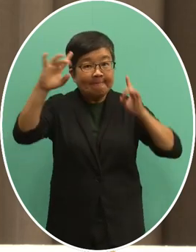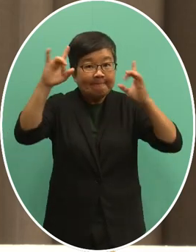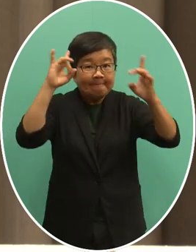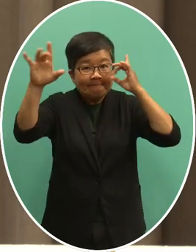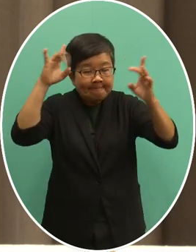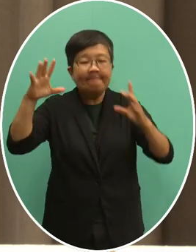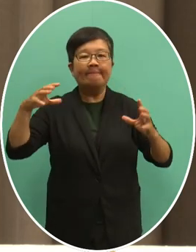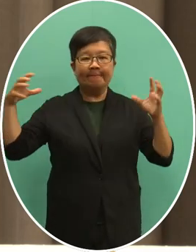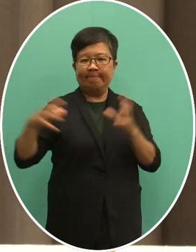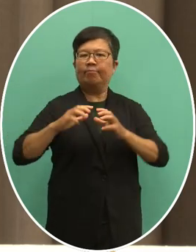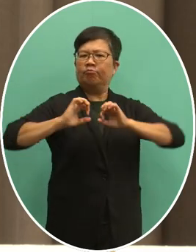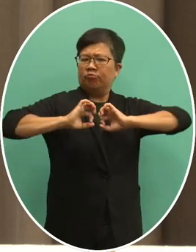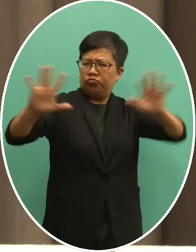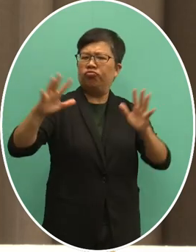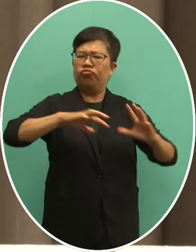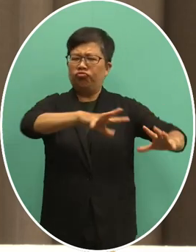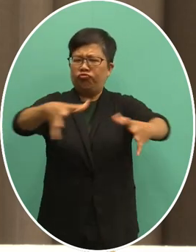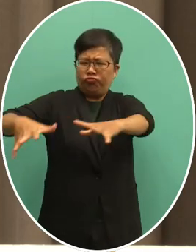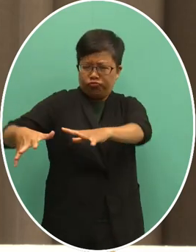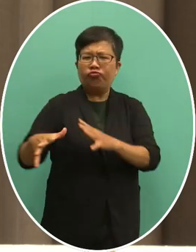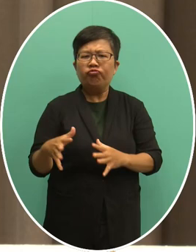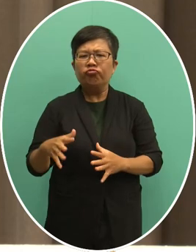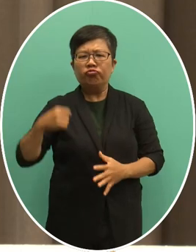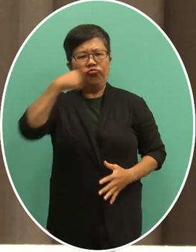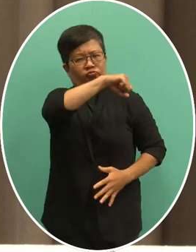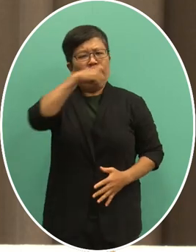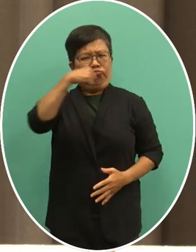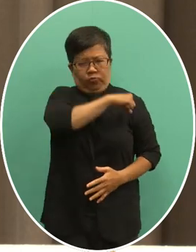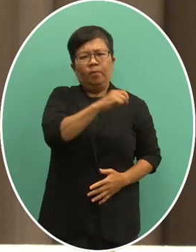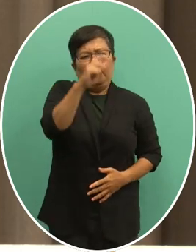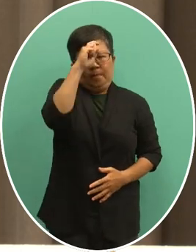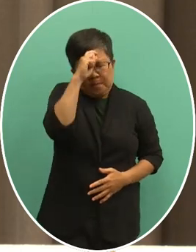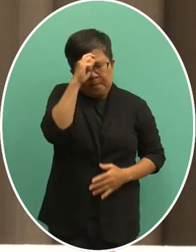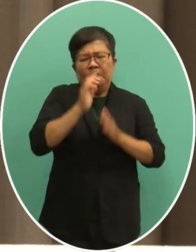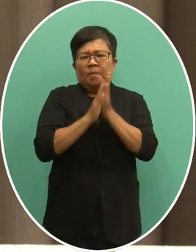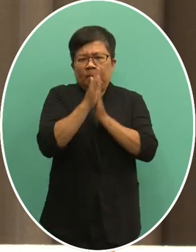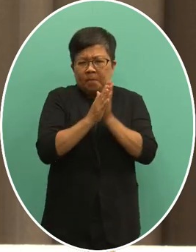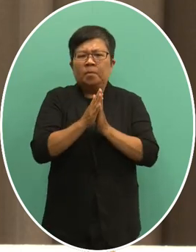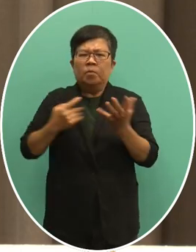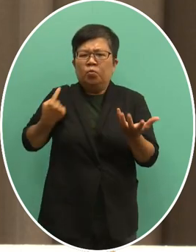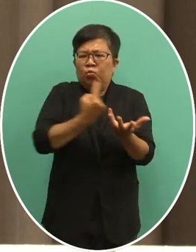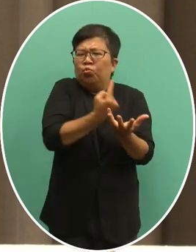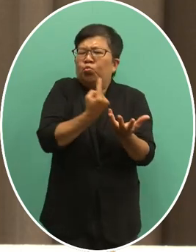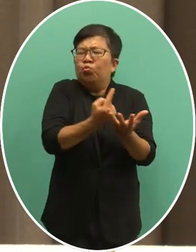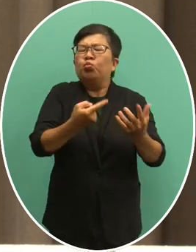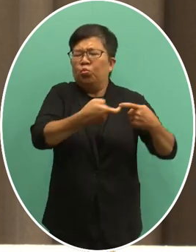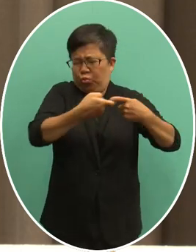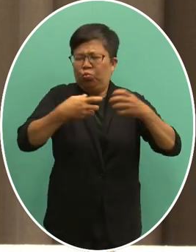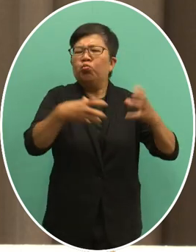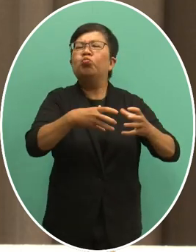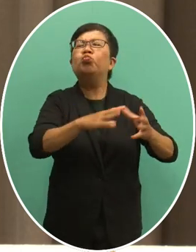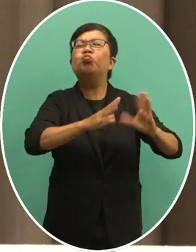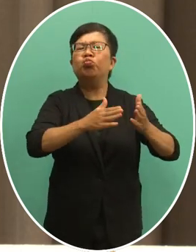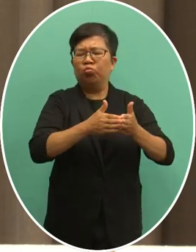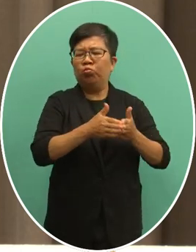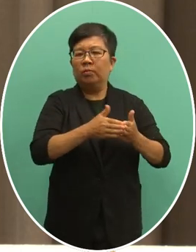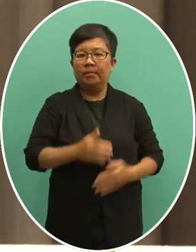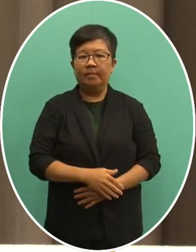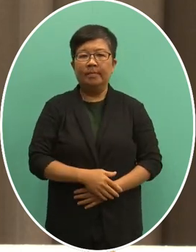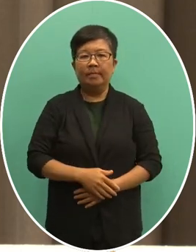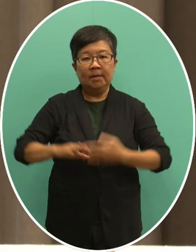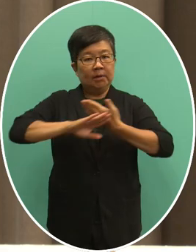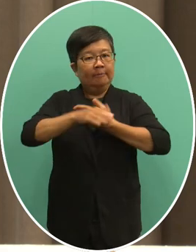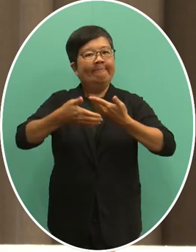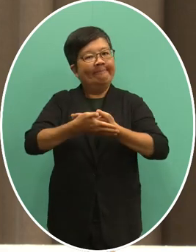一同向国际社会传达台湾人民期盼参与联合国的行程外交部